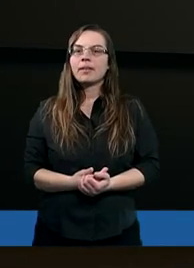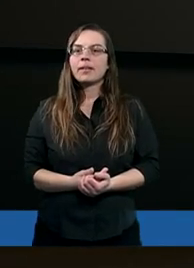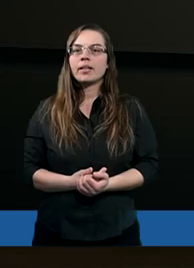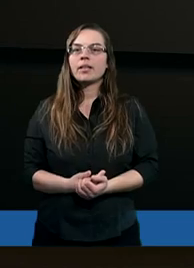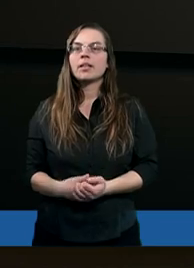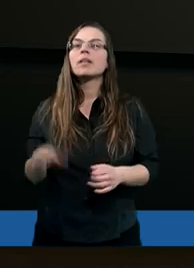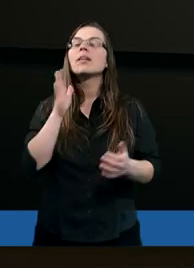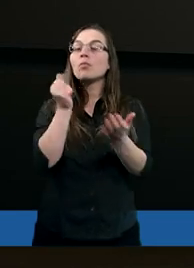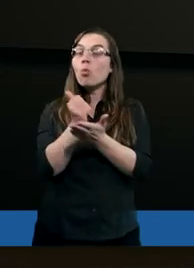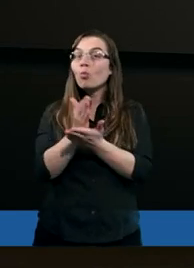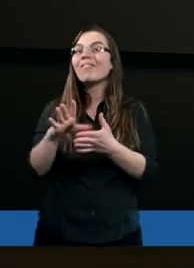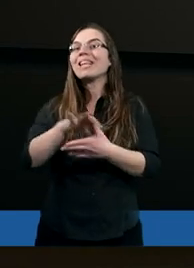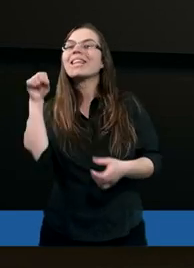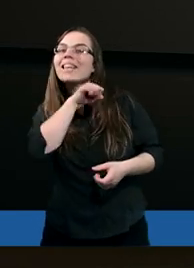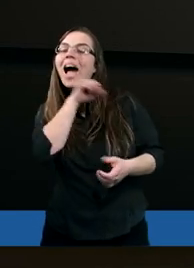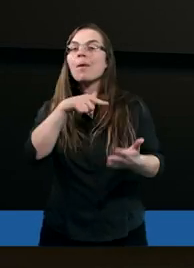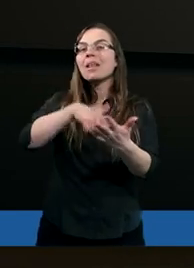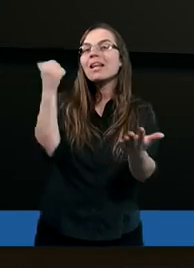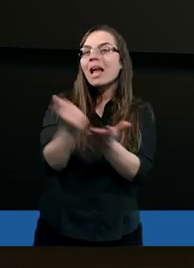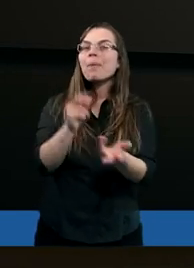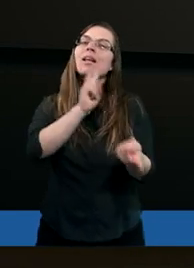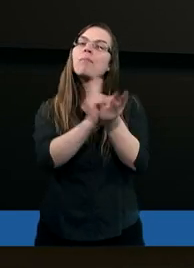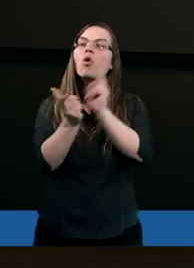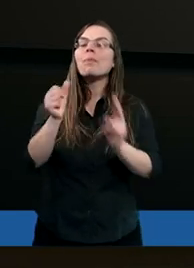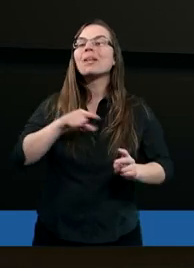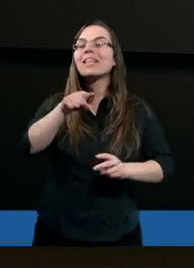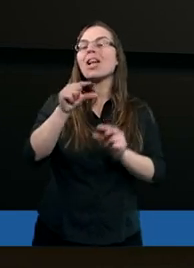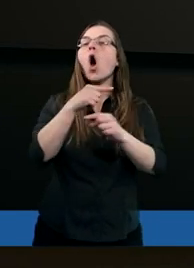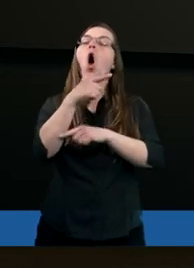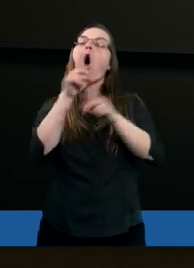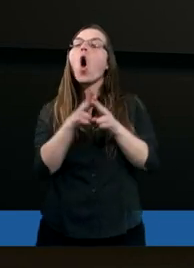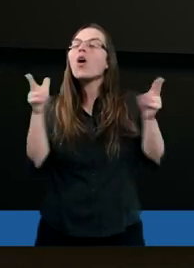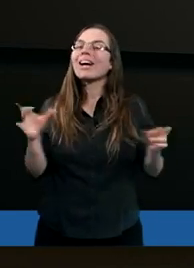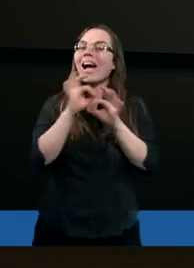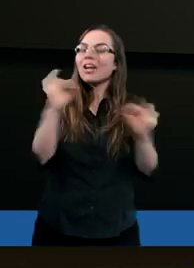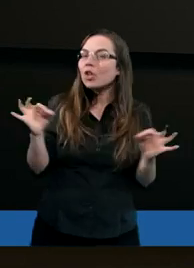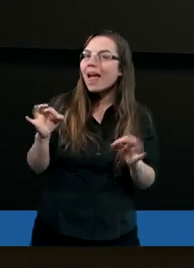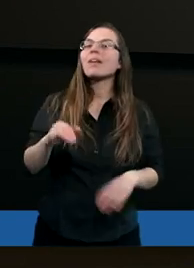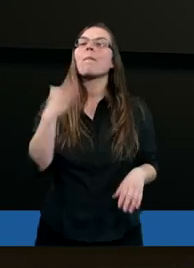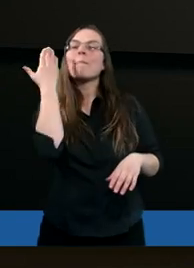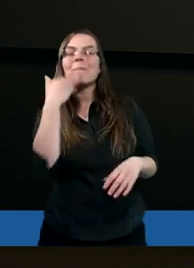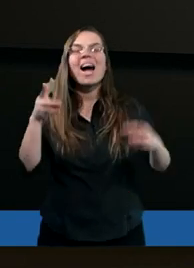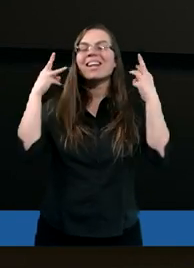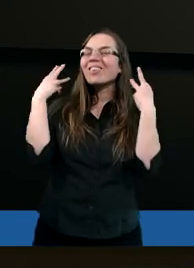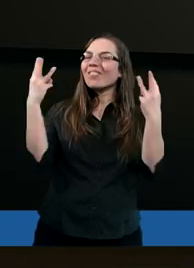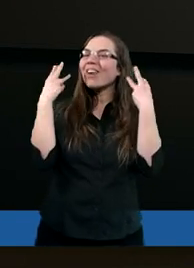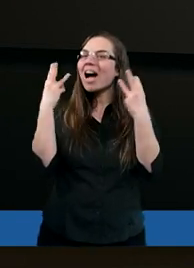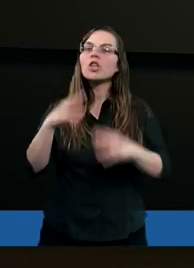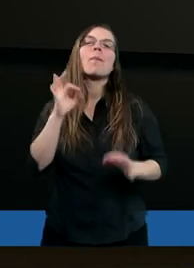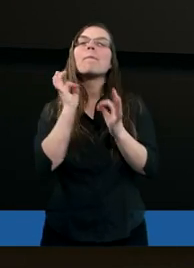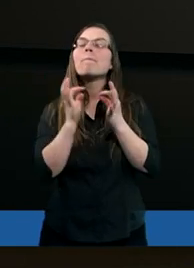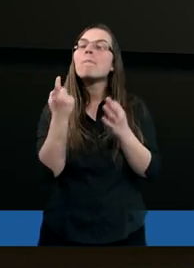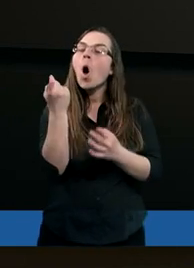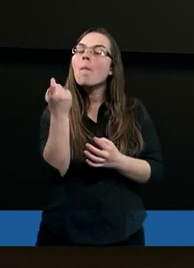Już w Starym Testamencie spotykamy się z tym określeniem i w bardzo ważnym momencie